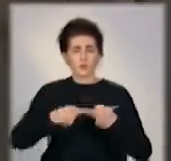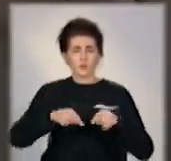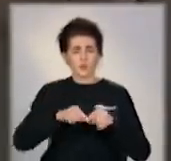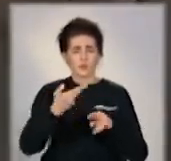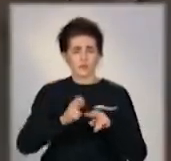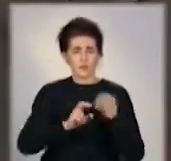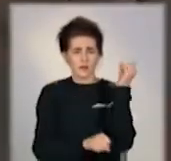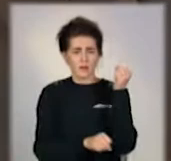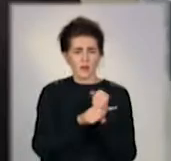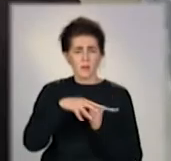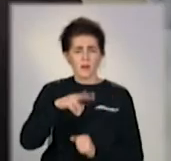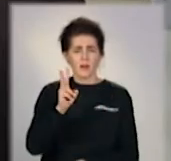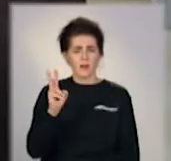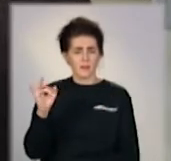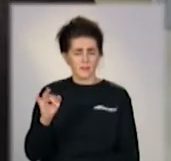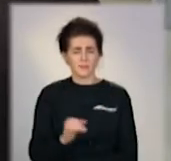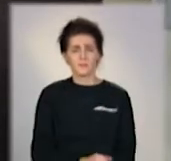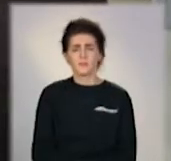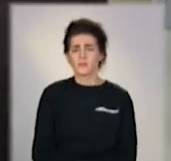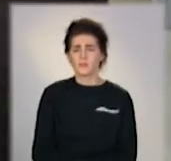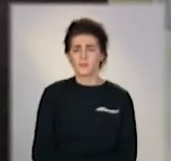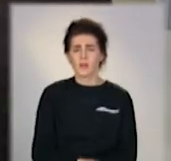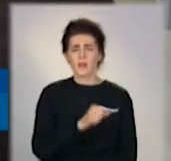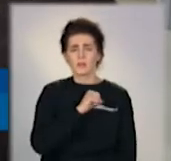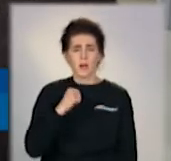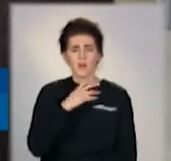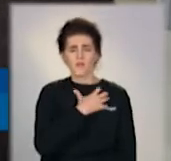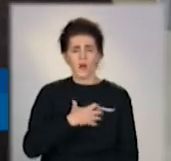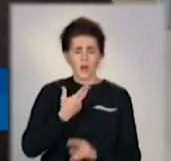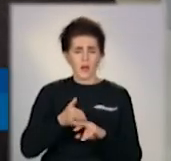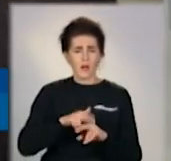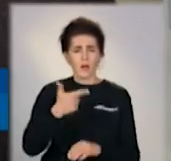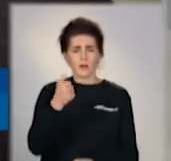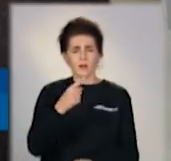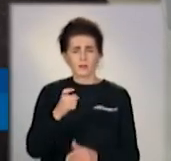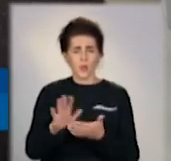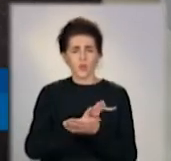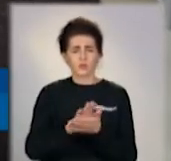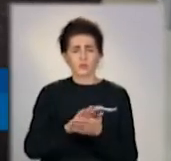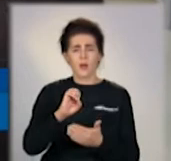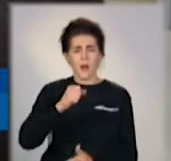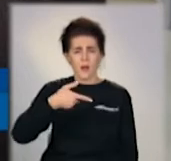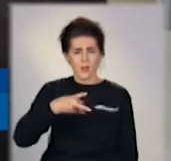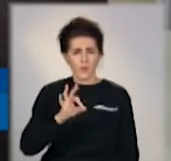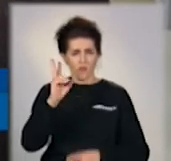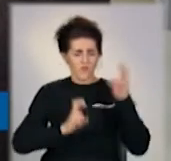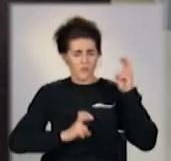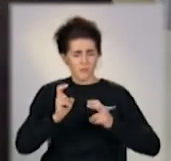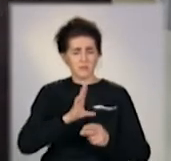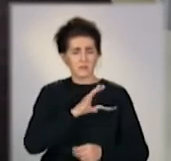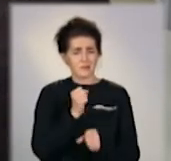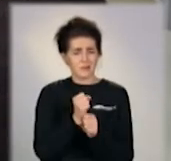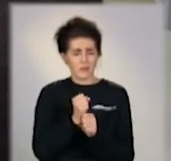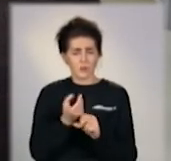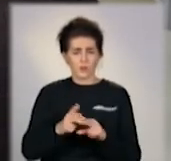підрозділів ММКІ. Основний проєкт – це реконструкція газочисток аглофабрики, який був зроблений, що